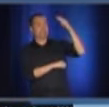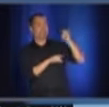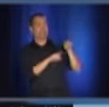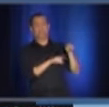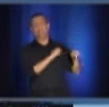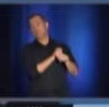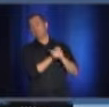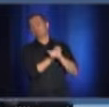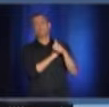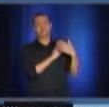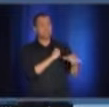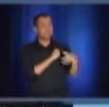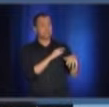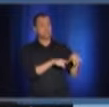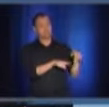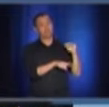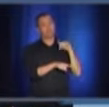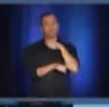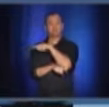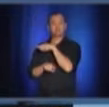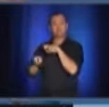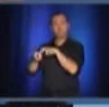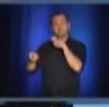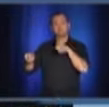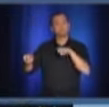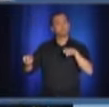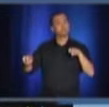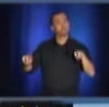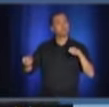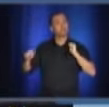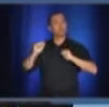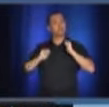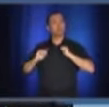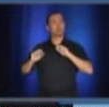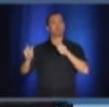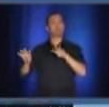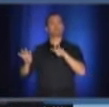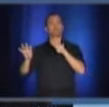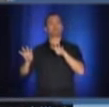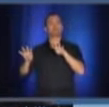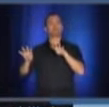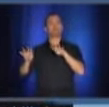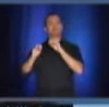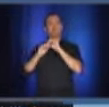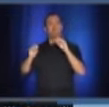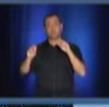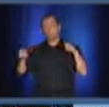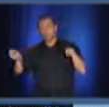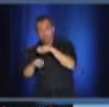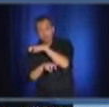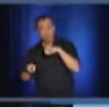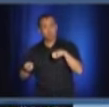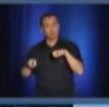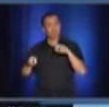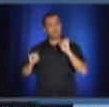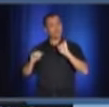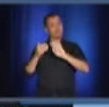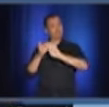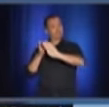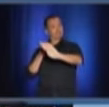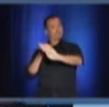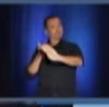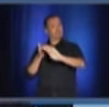savez, dans une salle de spectacle. Il n a pas de bec entre les gens.